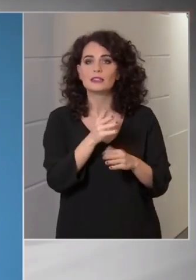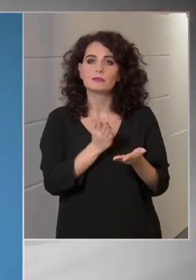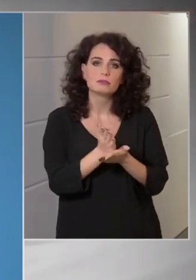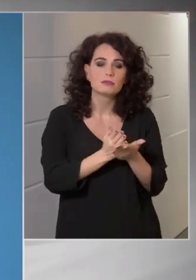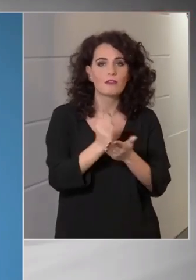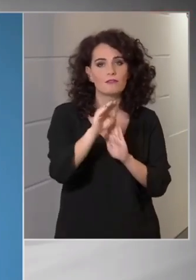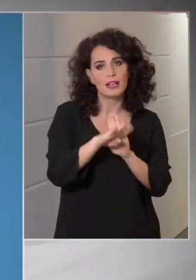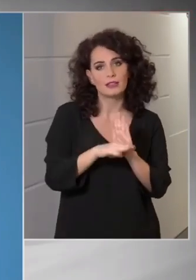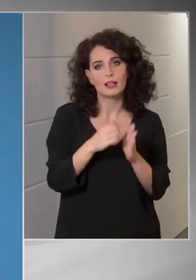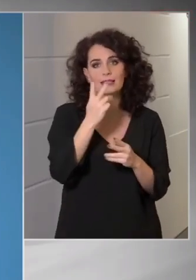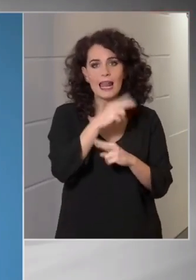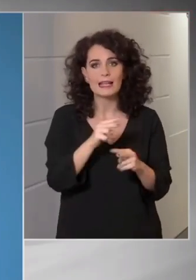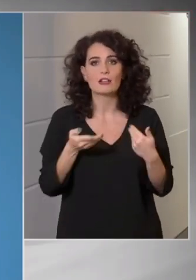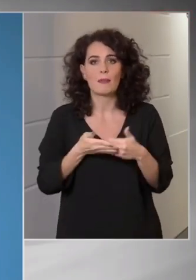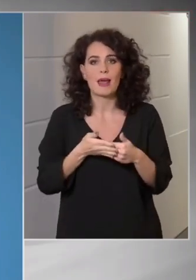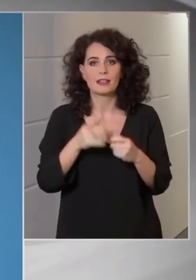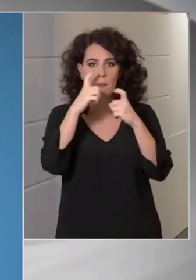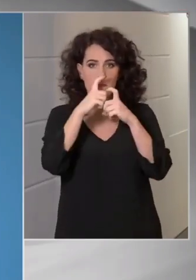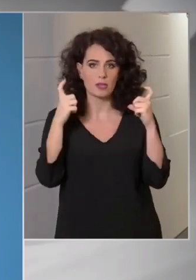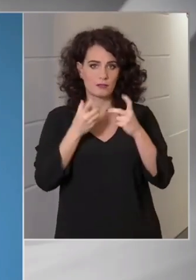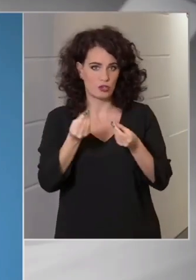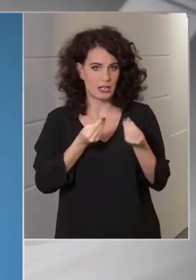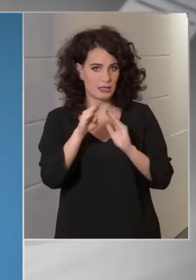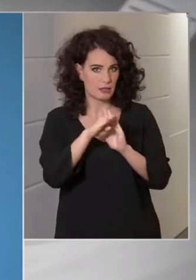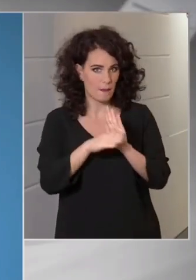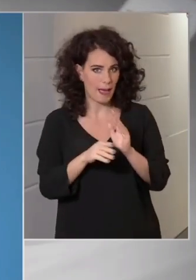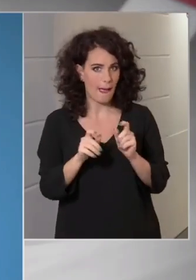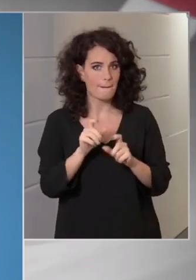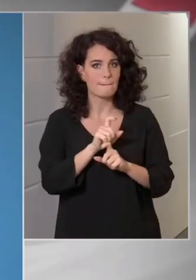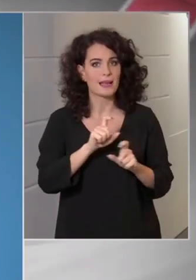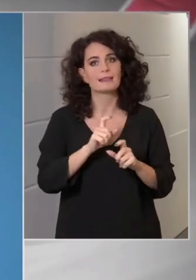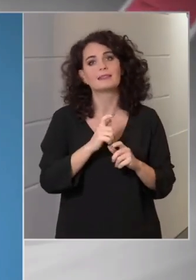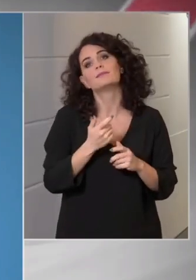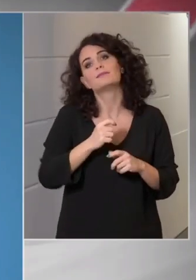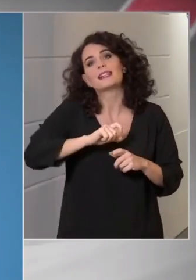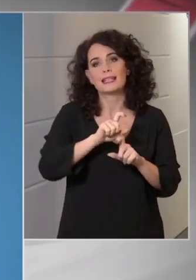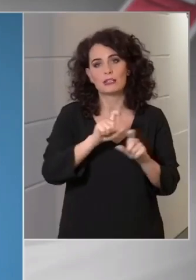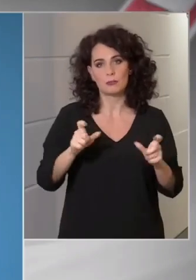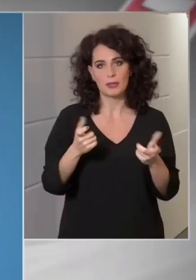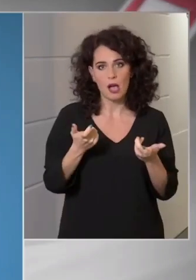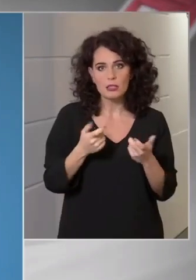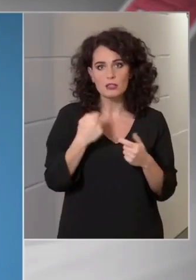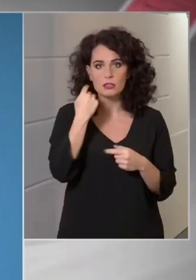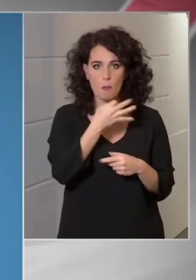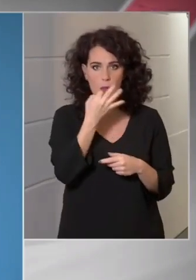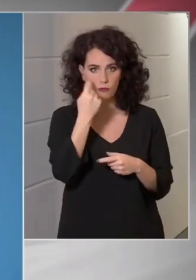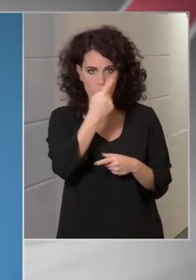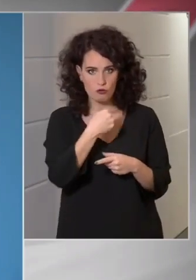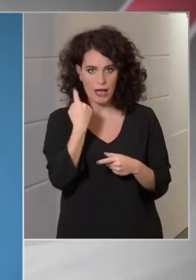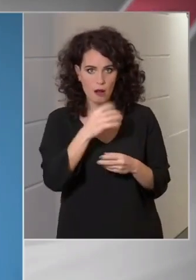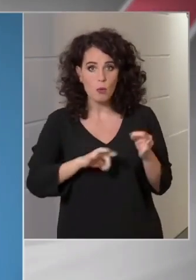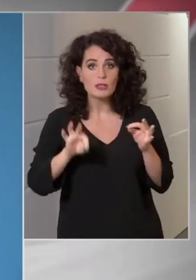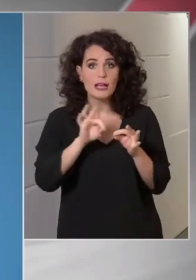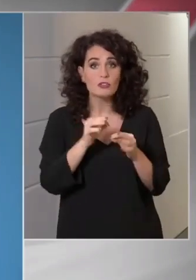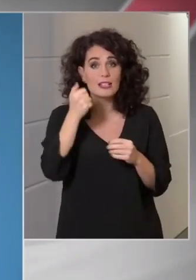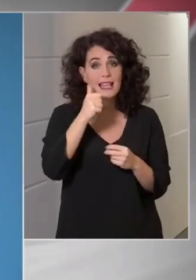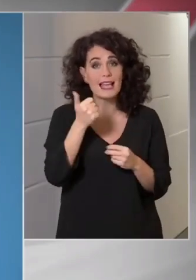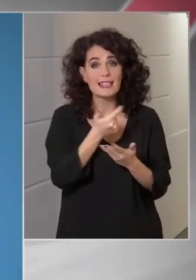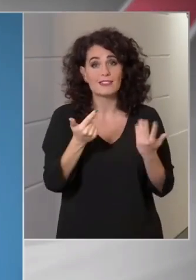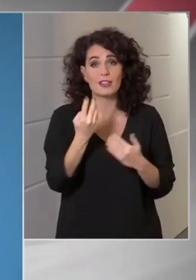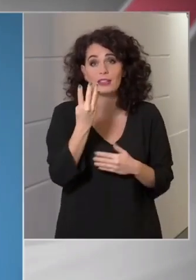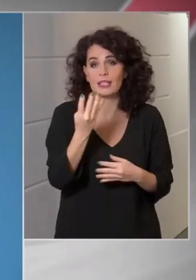ellátása mellett a maszkviselés szabálynak megszegése miatt pénteken, szombaton, illetve vasárnap országszerte 174